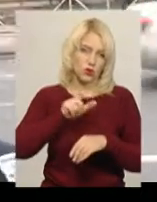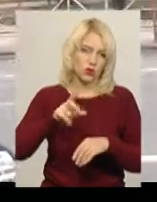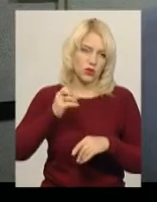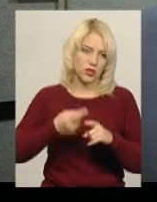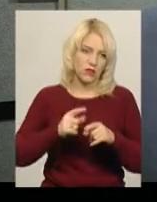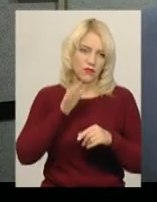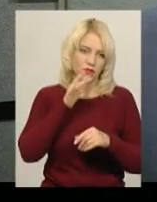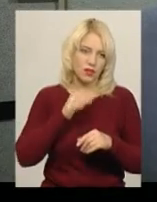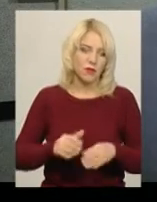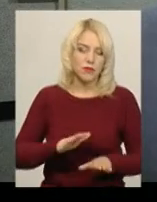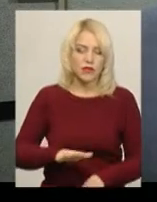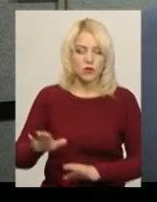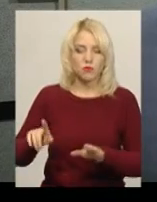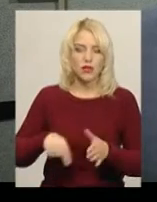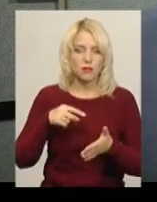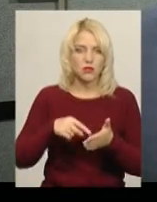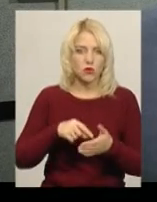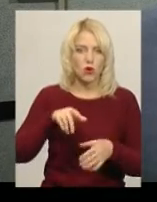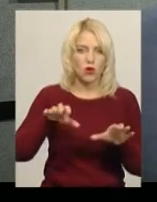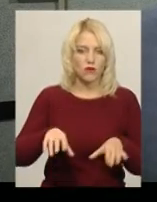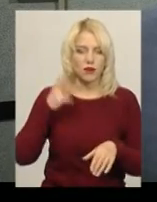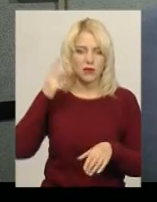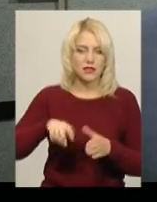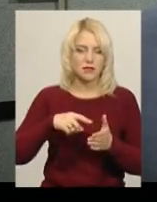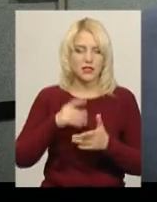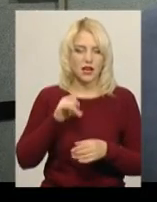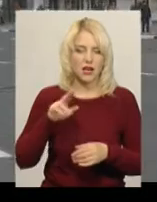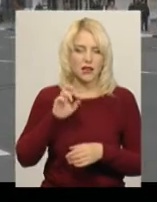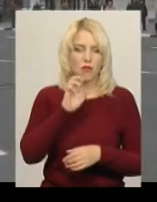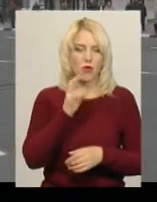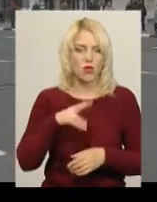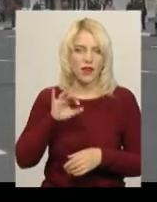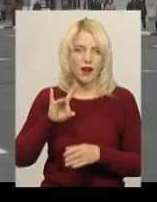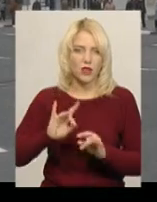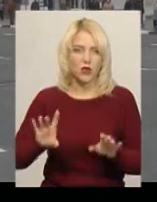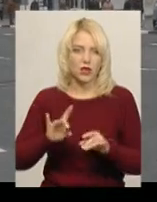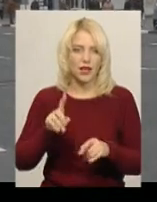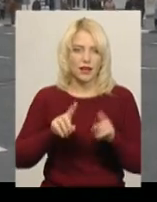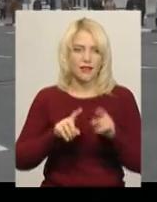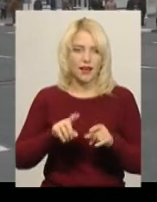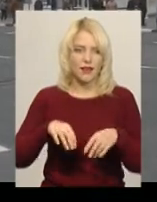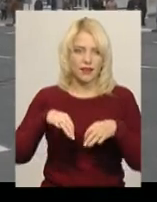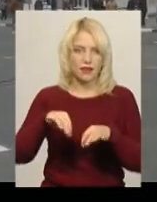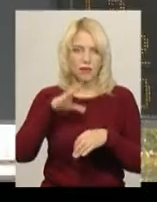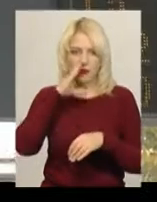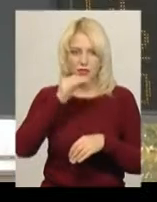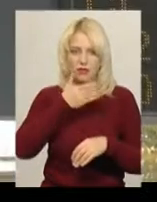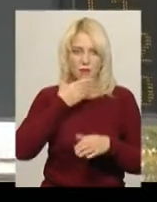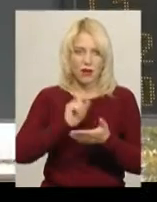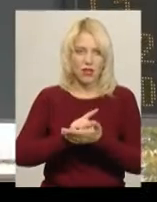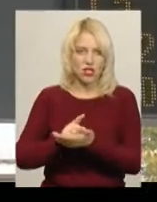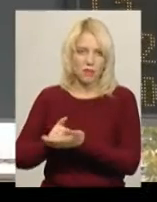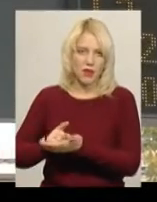все». Заступник міського голови Хмельницької міської ради Андрій Бондаренко розповідає, деякі маршрути не оснащені GPS,